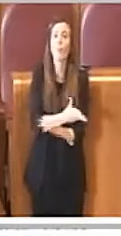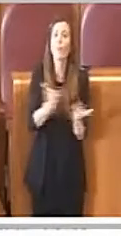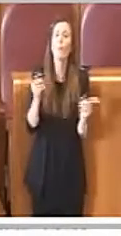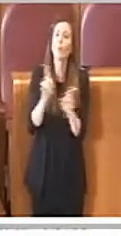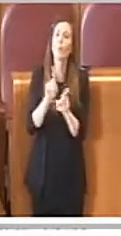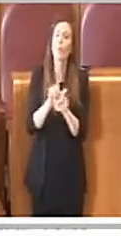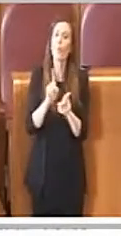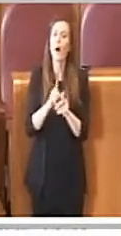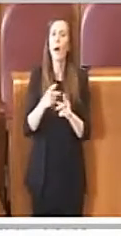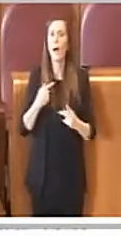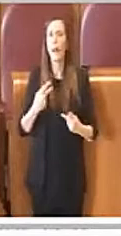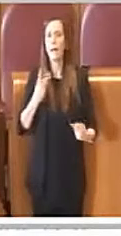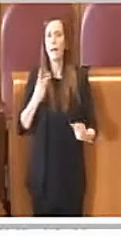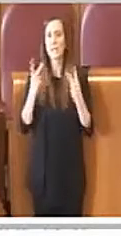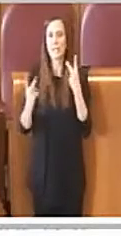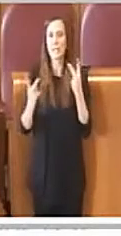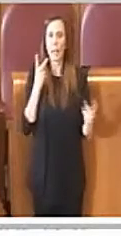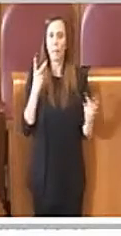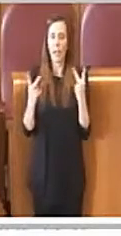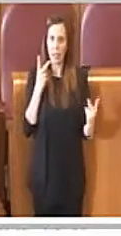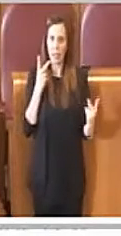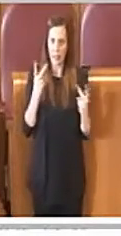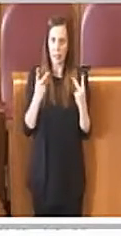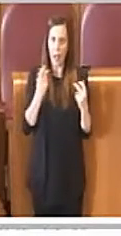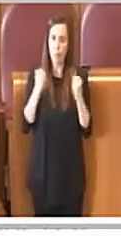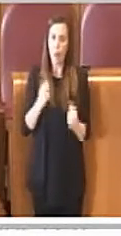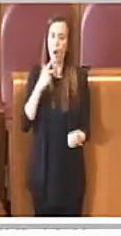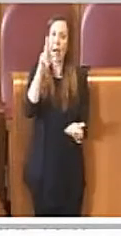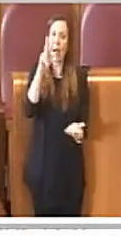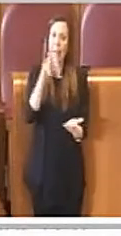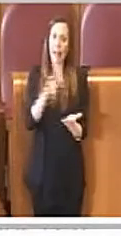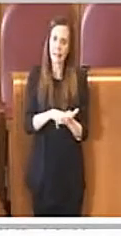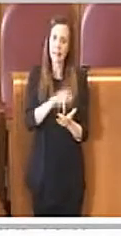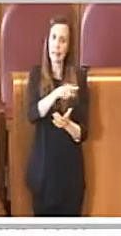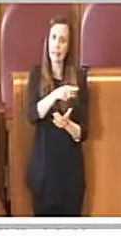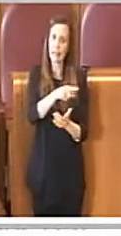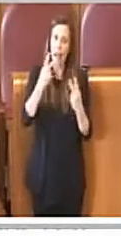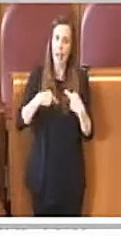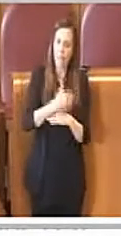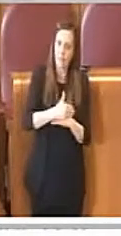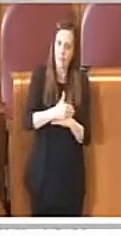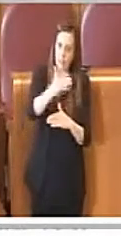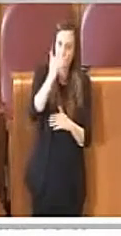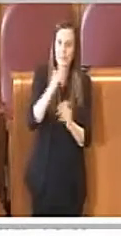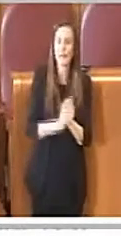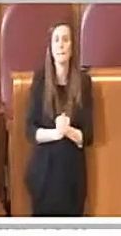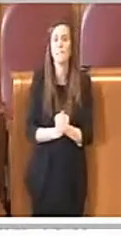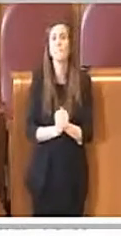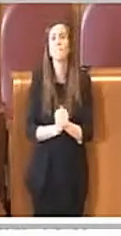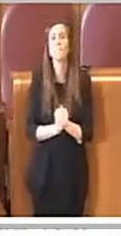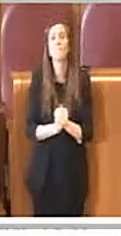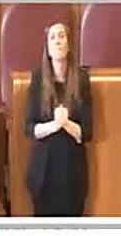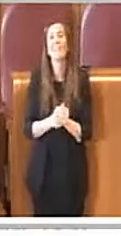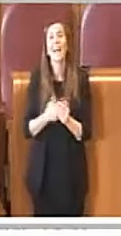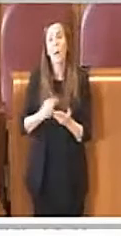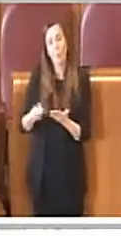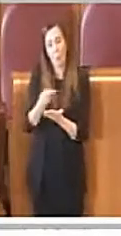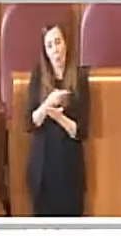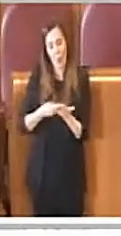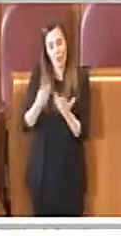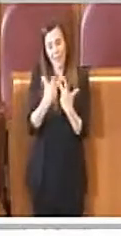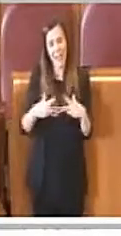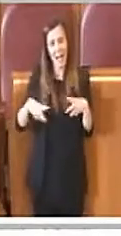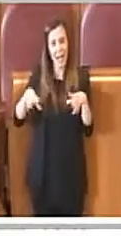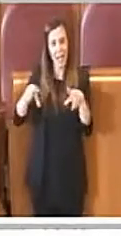per queste attività produttive che ne garantisca l'esistenza. Chiediamo anche l'esame e la notazione dei progetti di riqualificazione